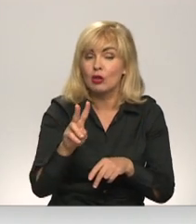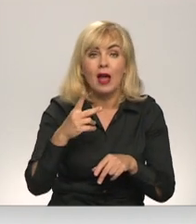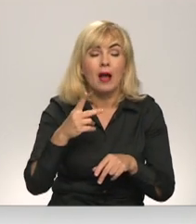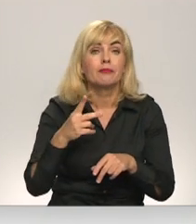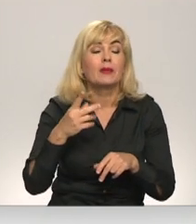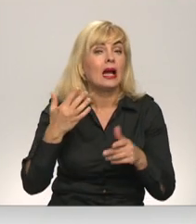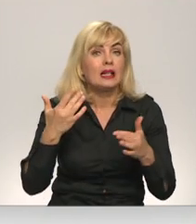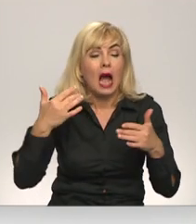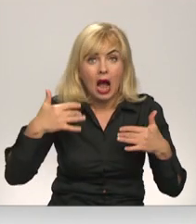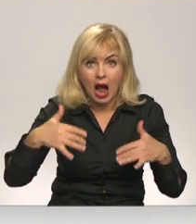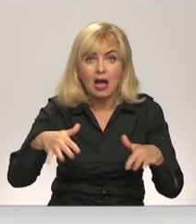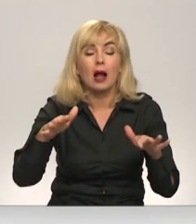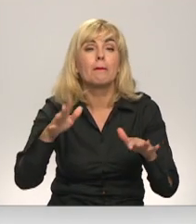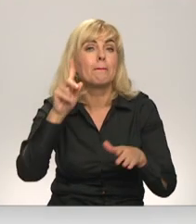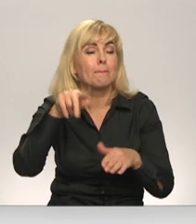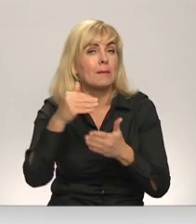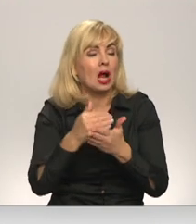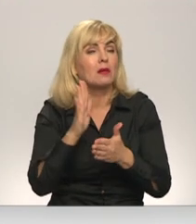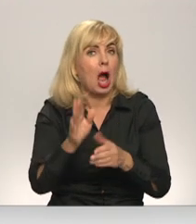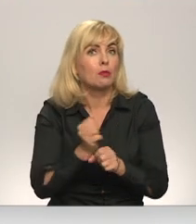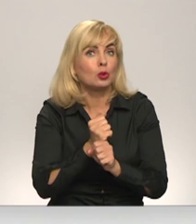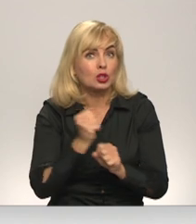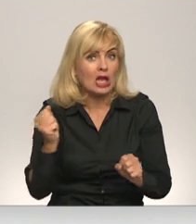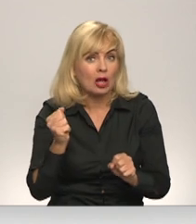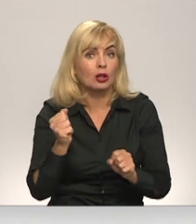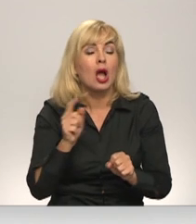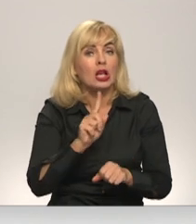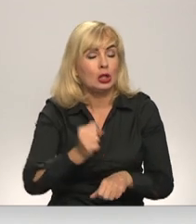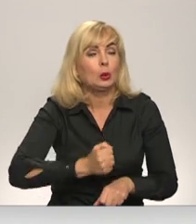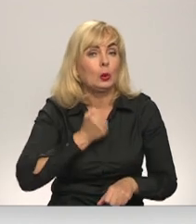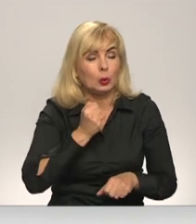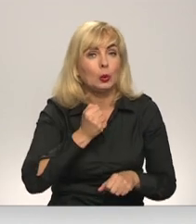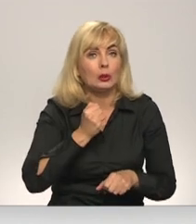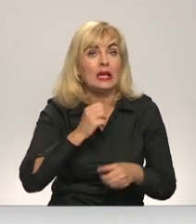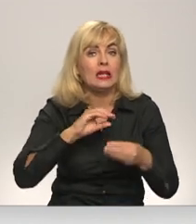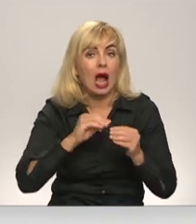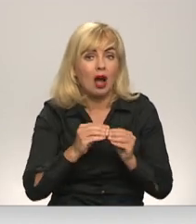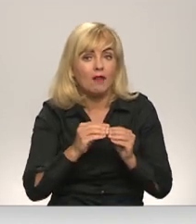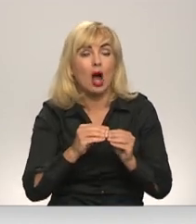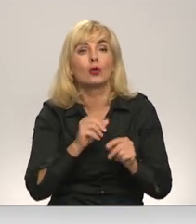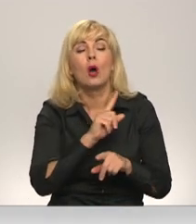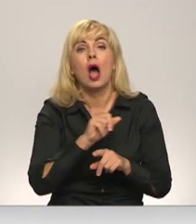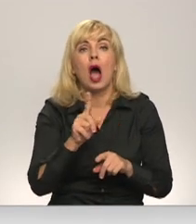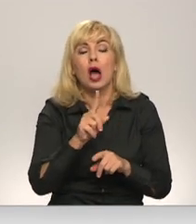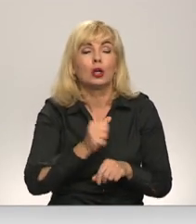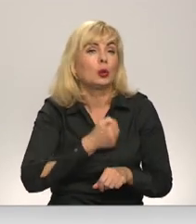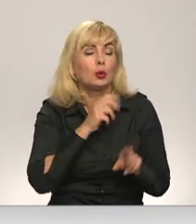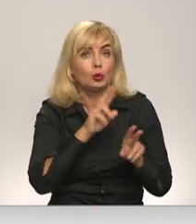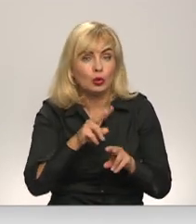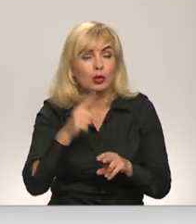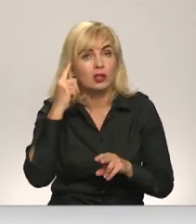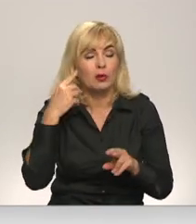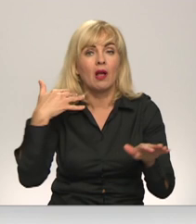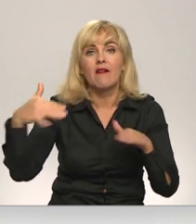Tu prasībām būtu jābūt ļoti stingrām, kuras būtu ne tikai grūti ievērot, bet arī uzraudzīt. Gan ventilācijas apstākļus, gan dzīvnieku